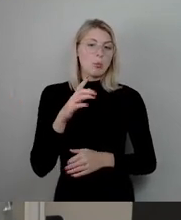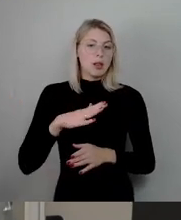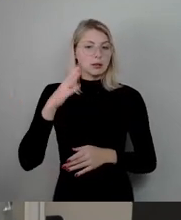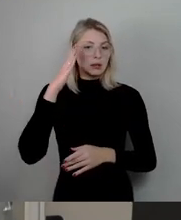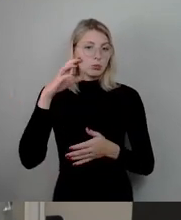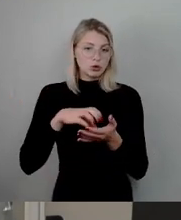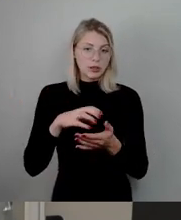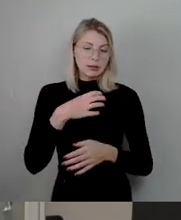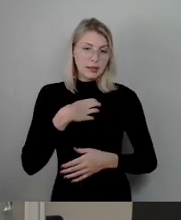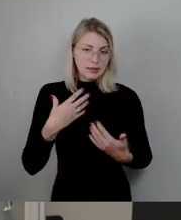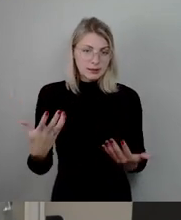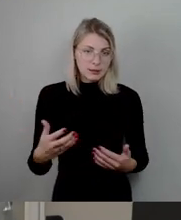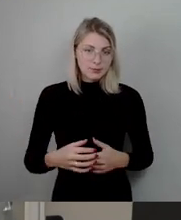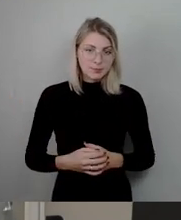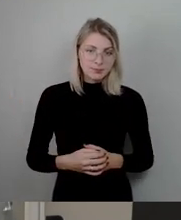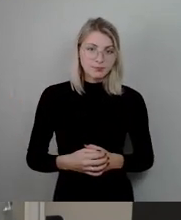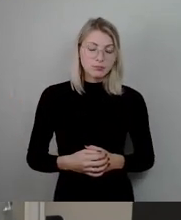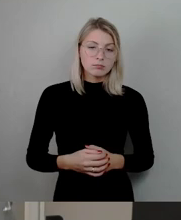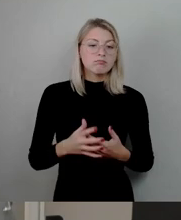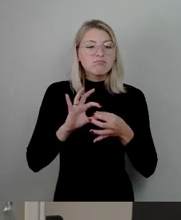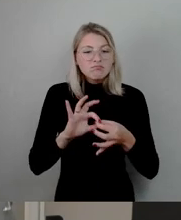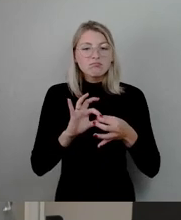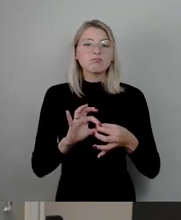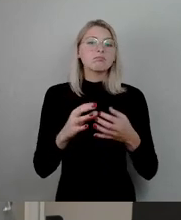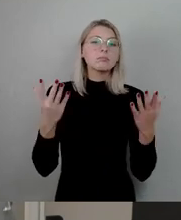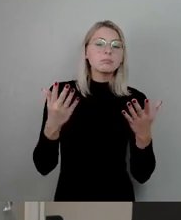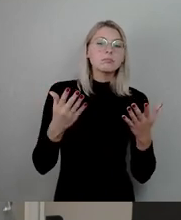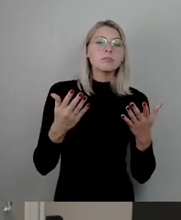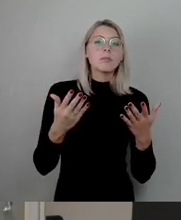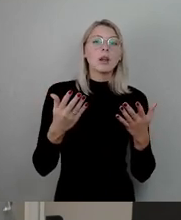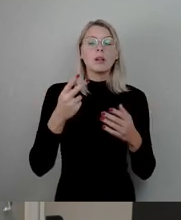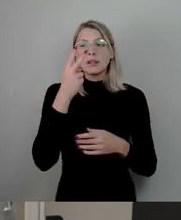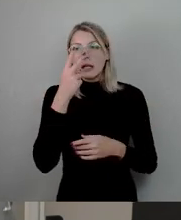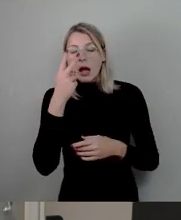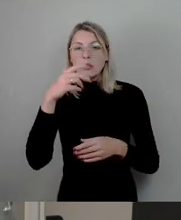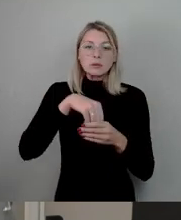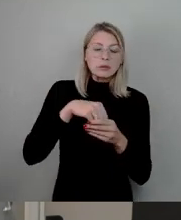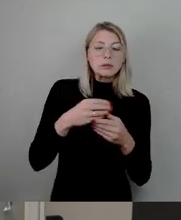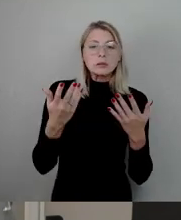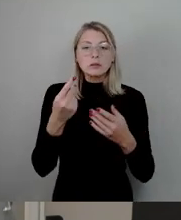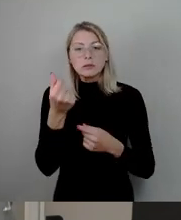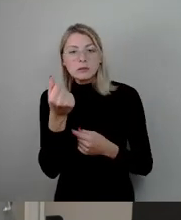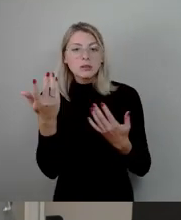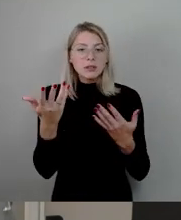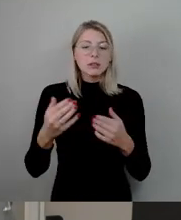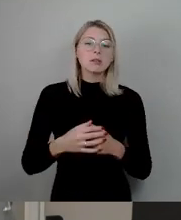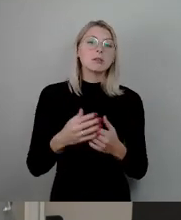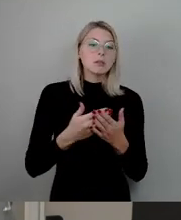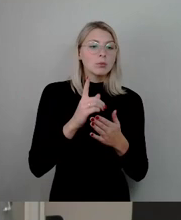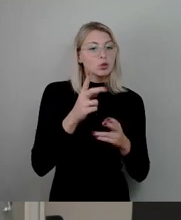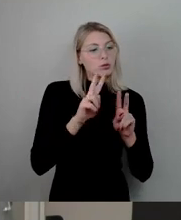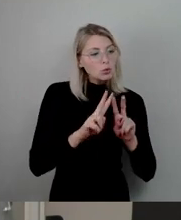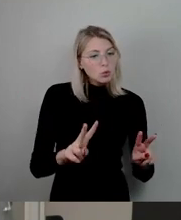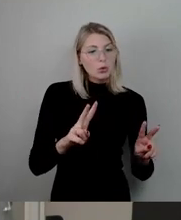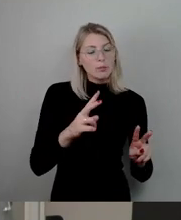hängt sehr von den jeweiligen Konditionen ab, die da aufgerufen werden und das muss man sich einfach in Ruhe und nüchtern